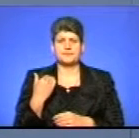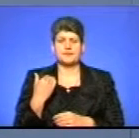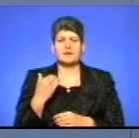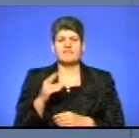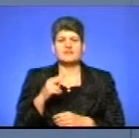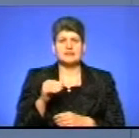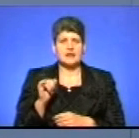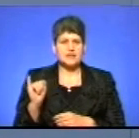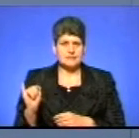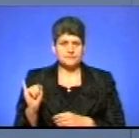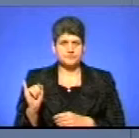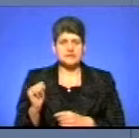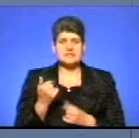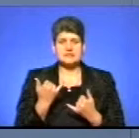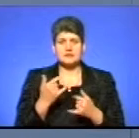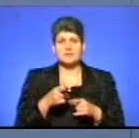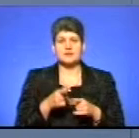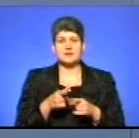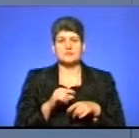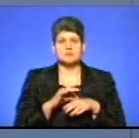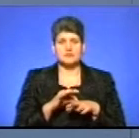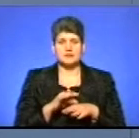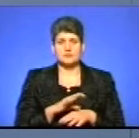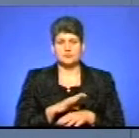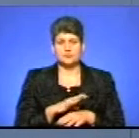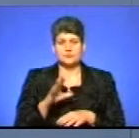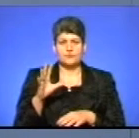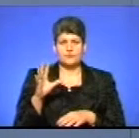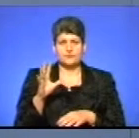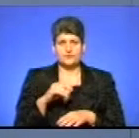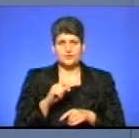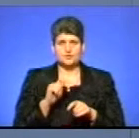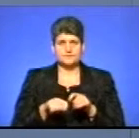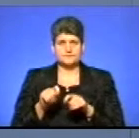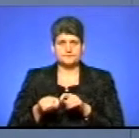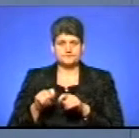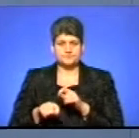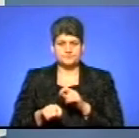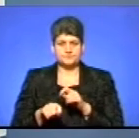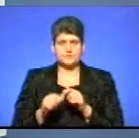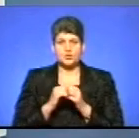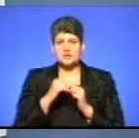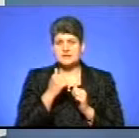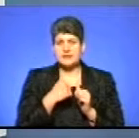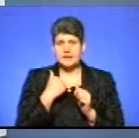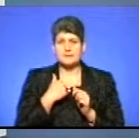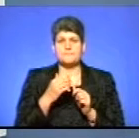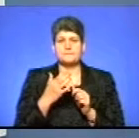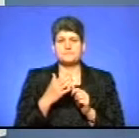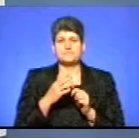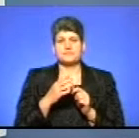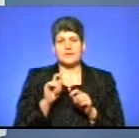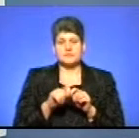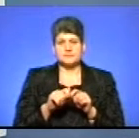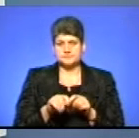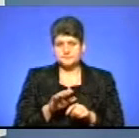ДАІ. На даний момент вони пройшли всю калібровку, тобто прилад кожен рік повинен проходити калібровку.